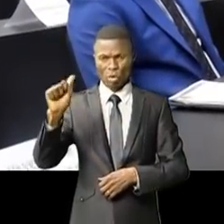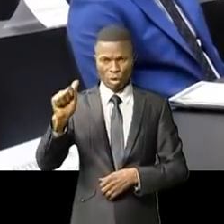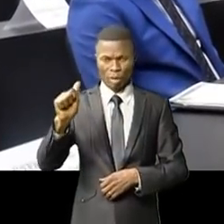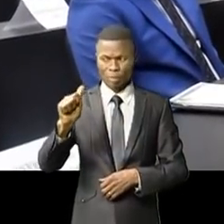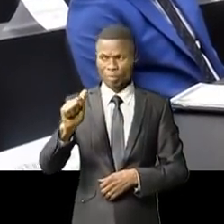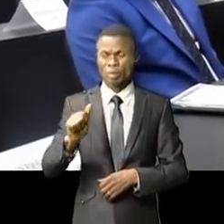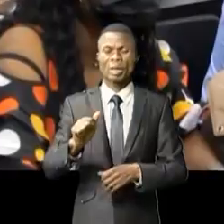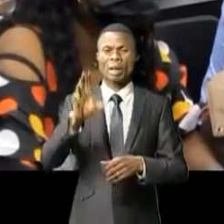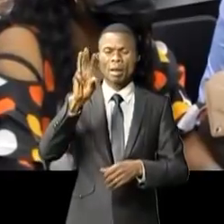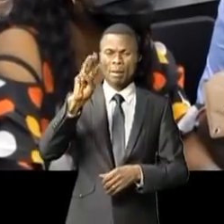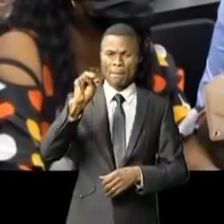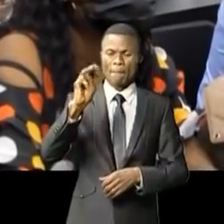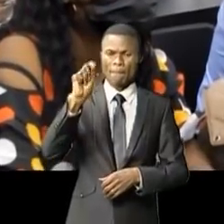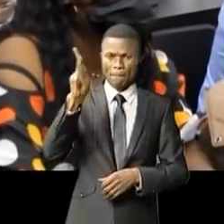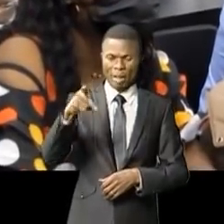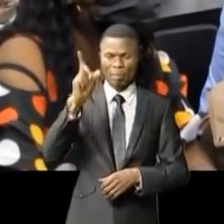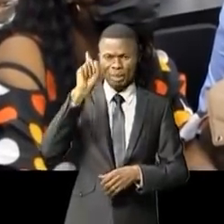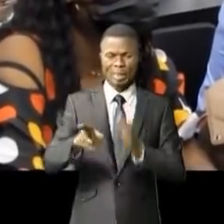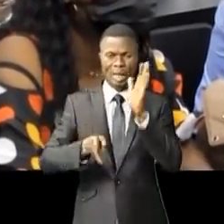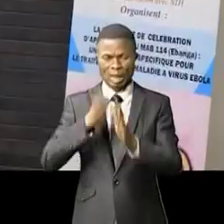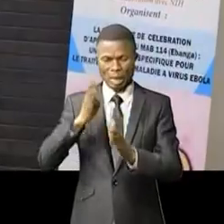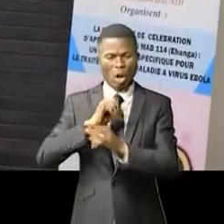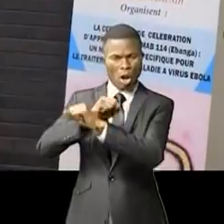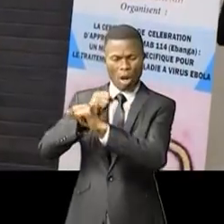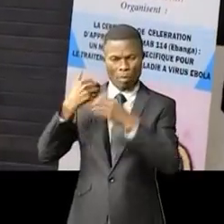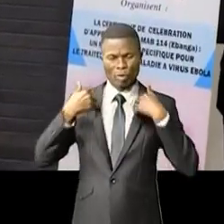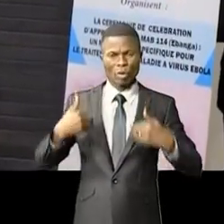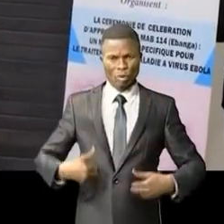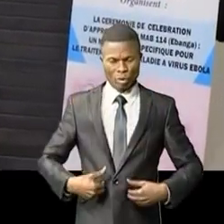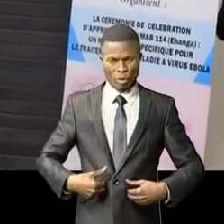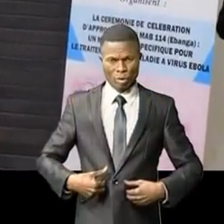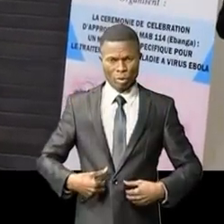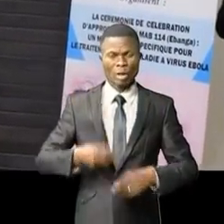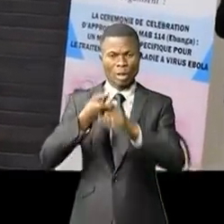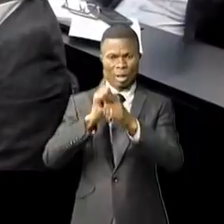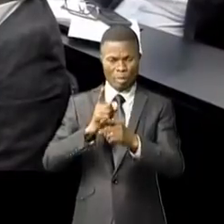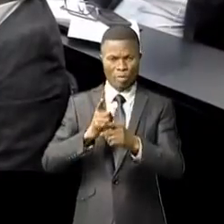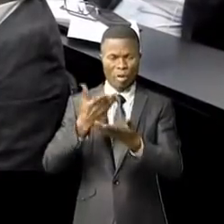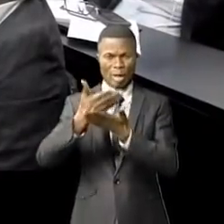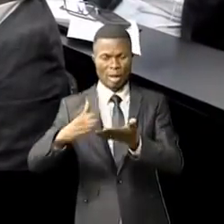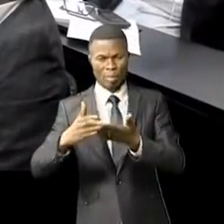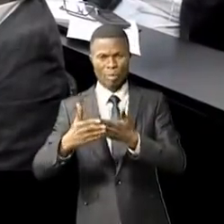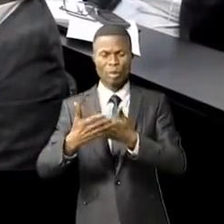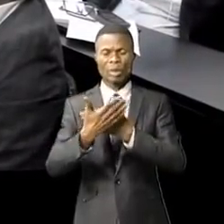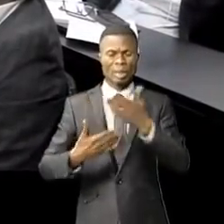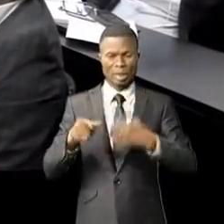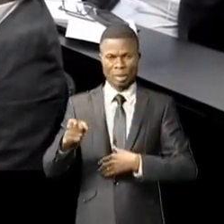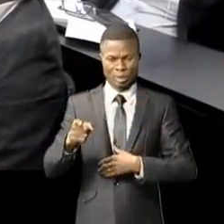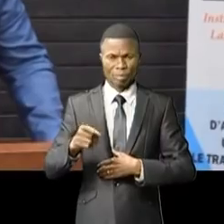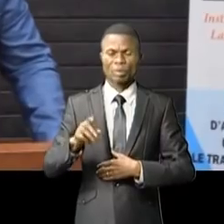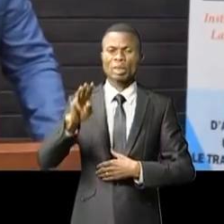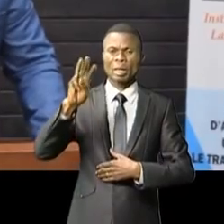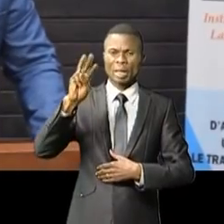le Mab 114 se révèle comme un anticorps monoclonal produit à partir de cellules du son d'un patient. Le Mab